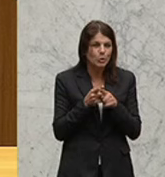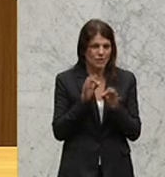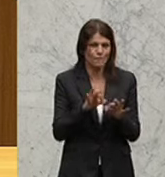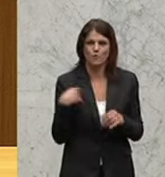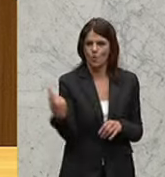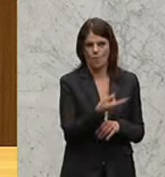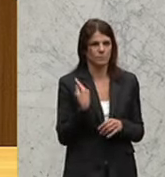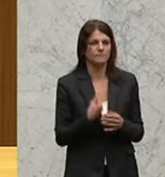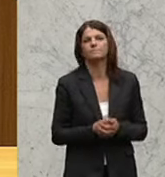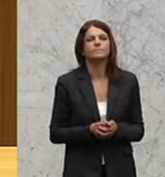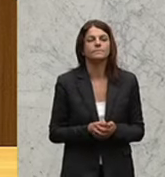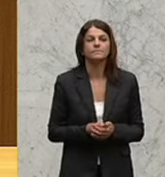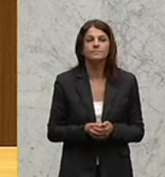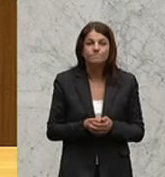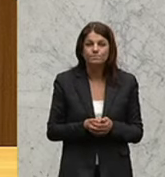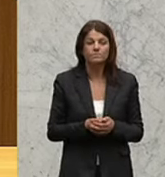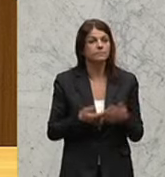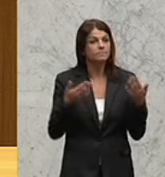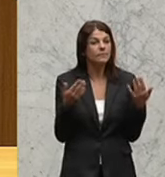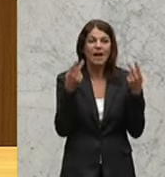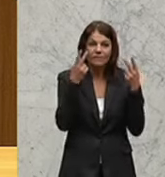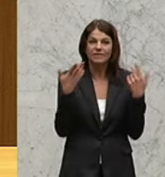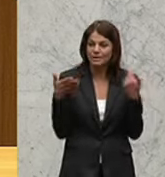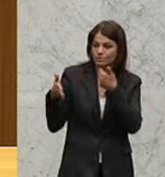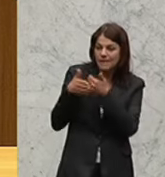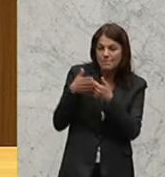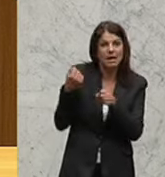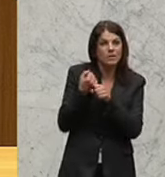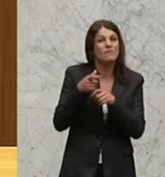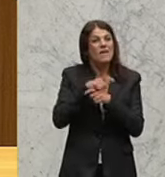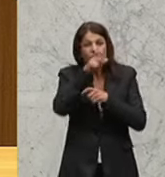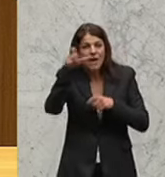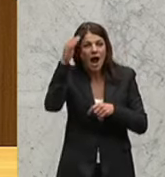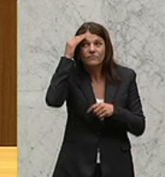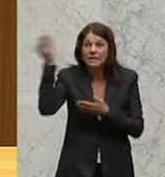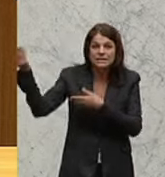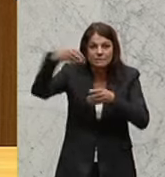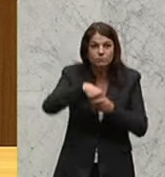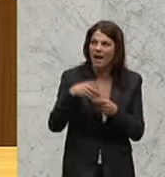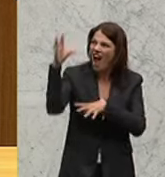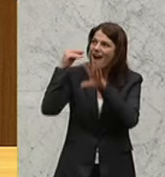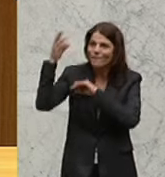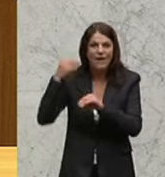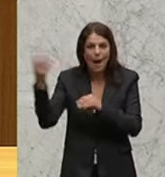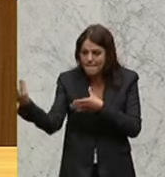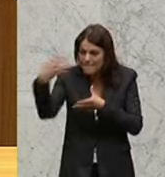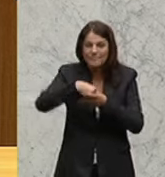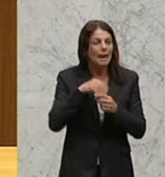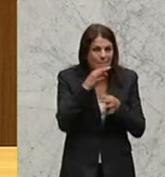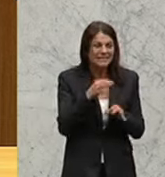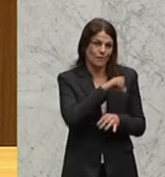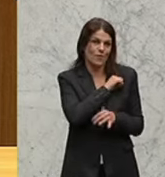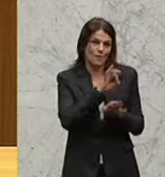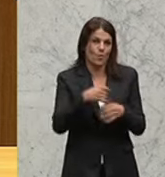es geht um ein Nebeneinander, es geht um Expertise, es geht um Erfahrungen, die wir uns besser zunutze machen können.